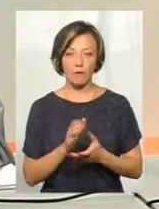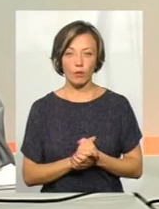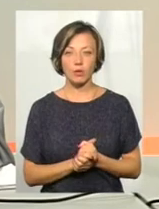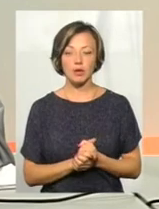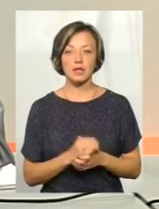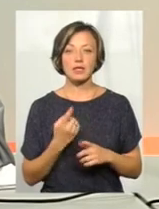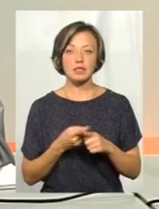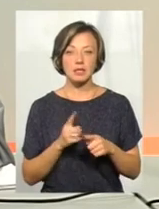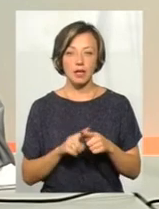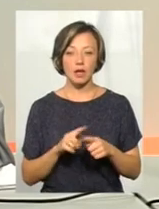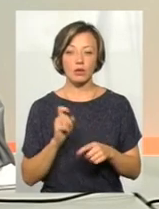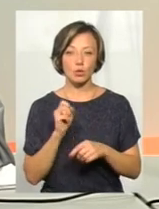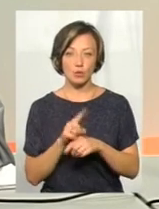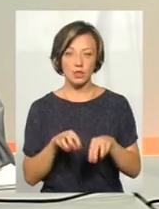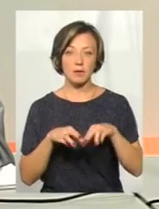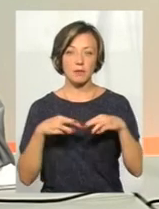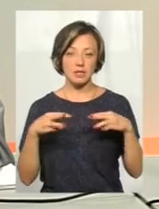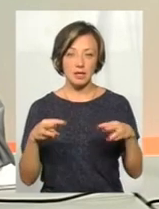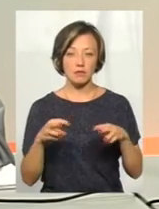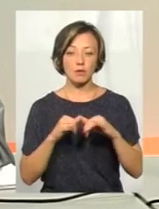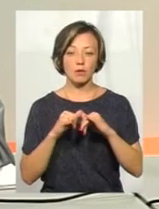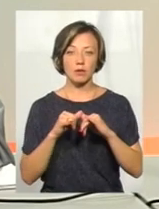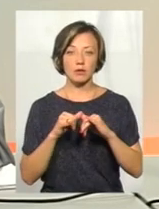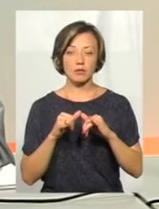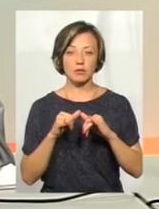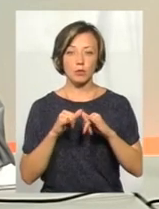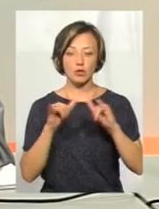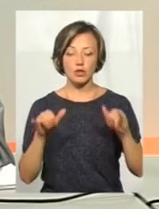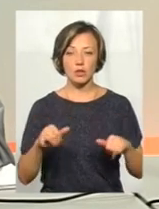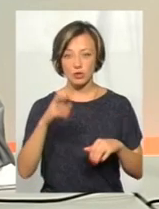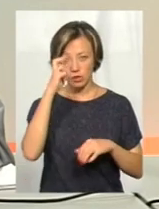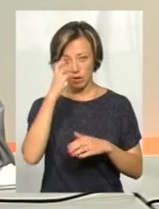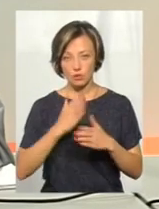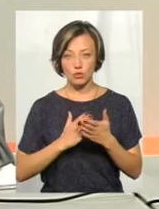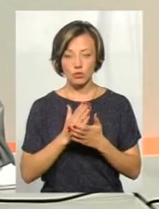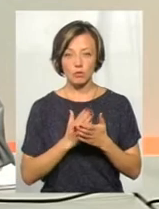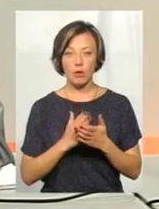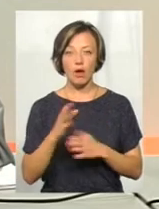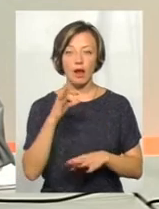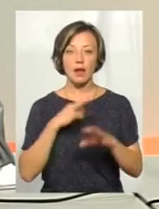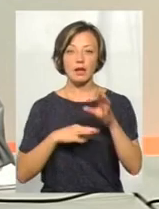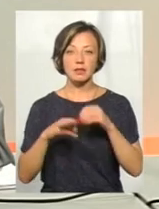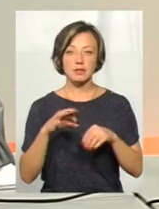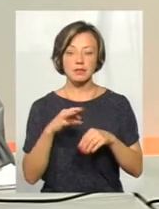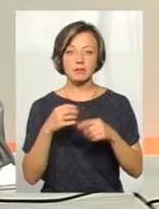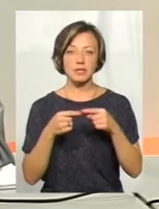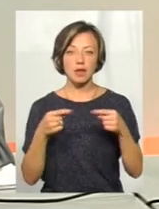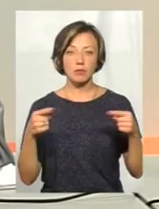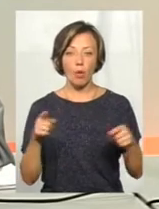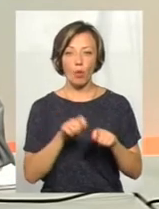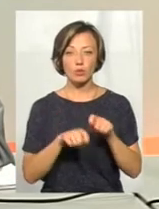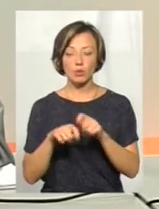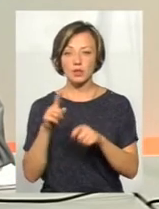Це доручення також поширювалось на Державну службу лікарських засобів та контролю за наркотиками, але